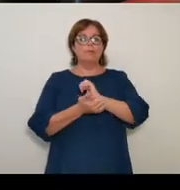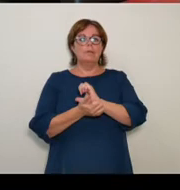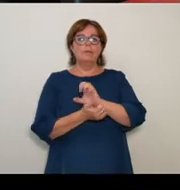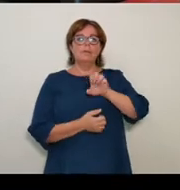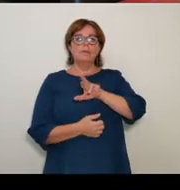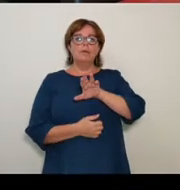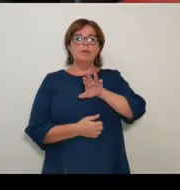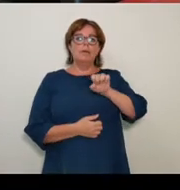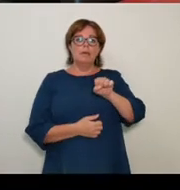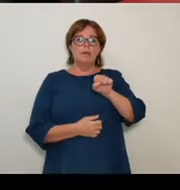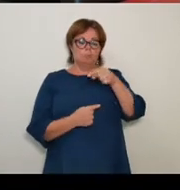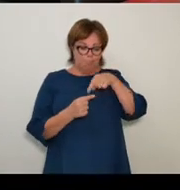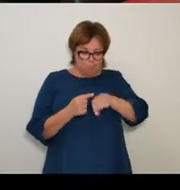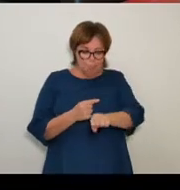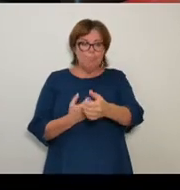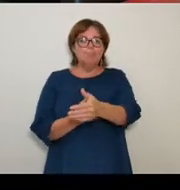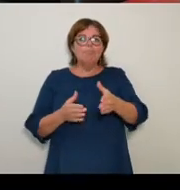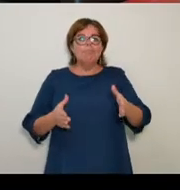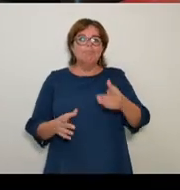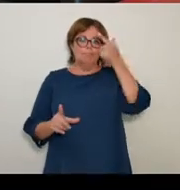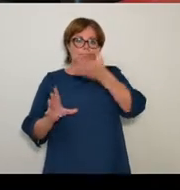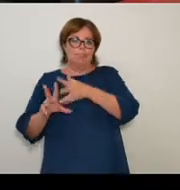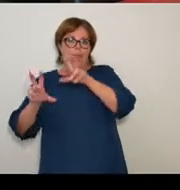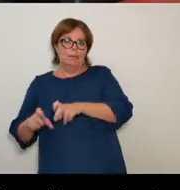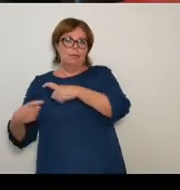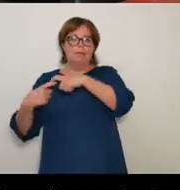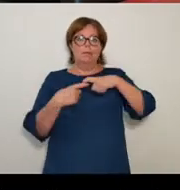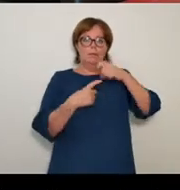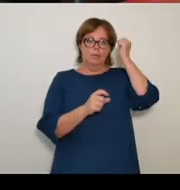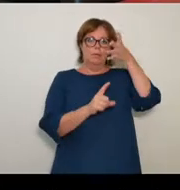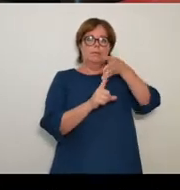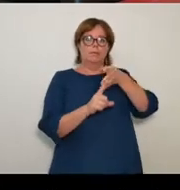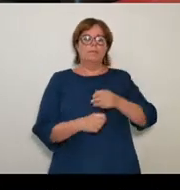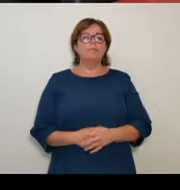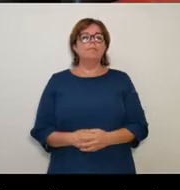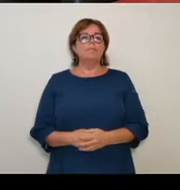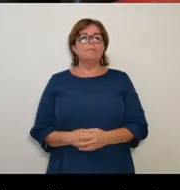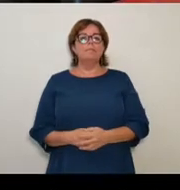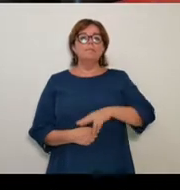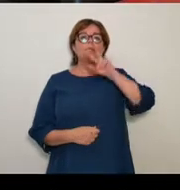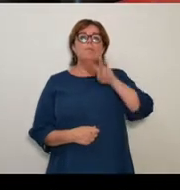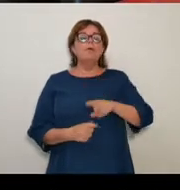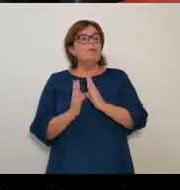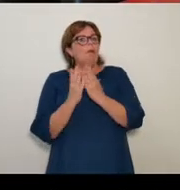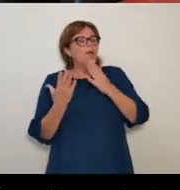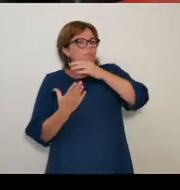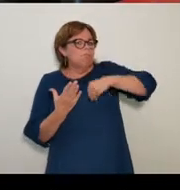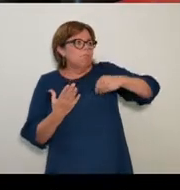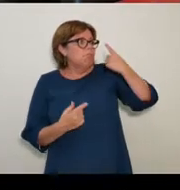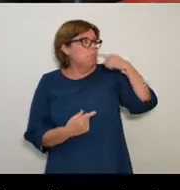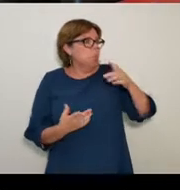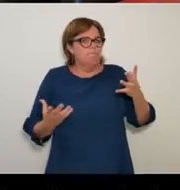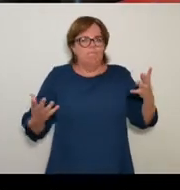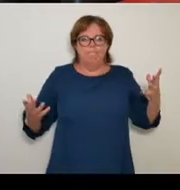dans la collection « Psychanalyse et clinique ». Bon, alors en fait, je ne sais pas trop pourquoi ce livre m'est